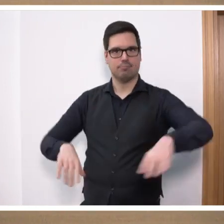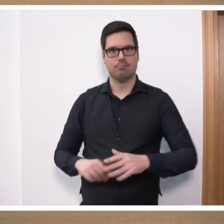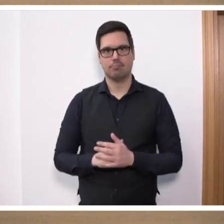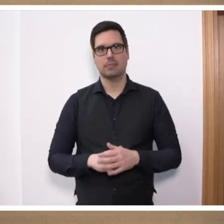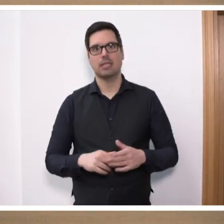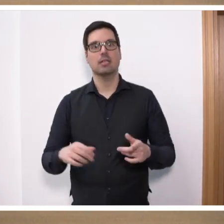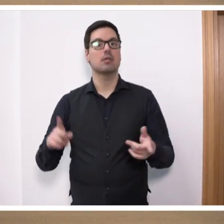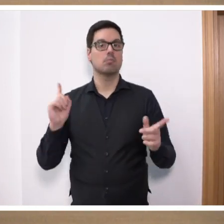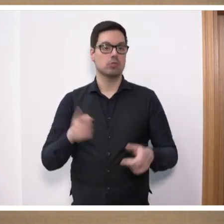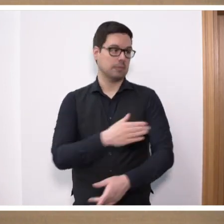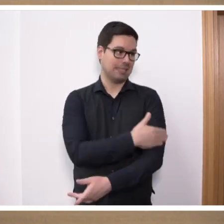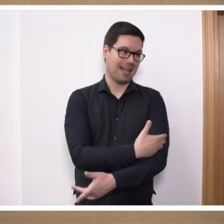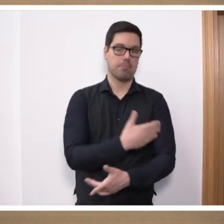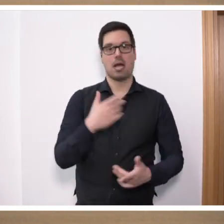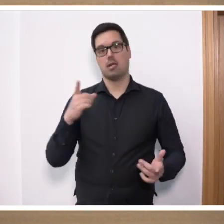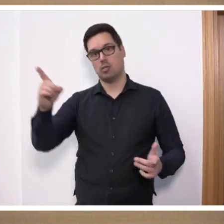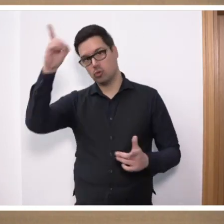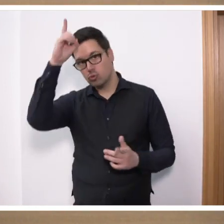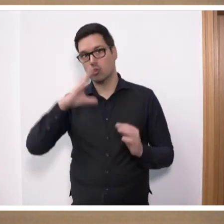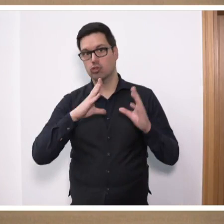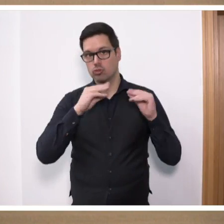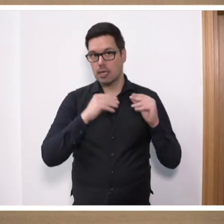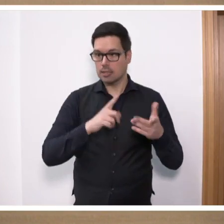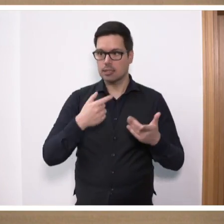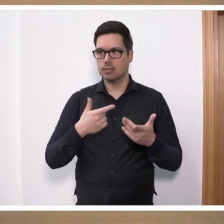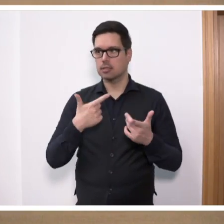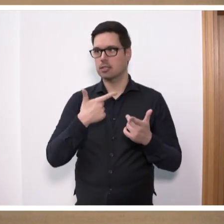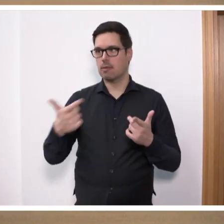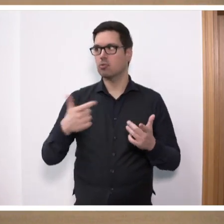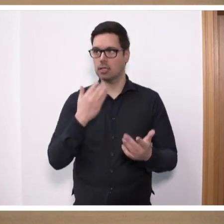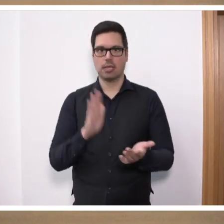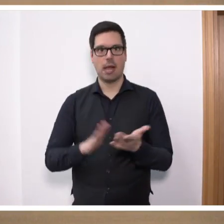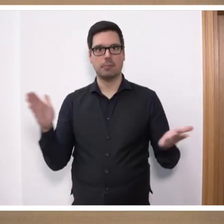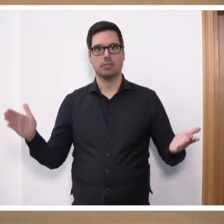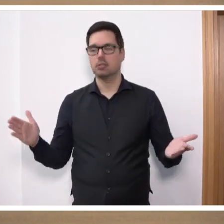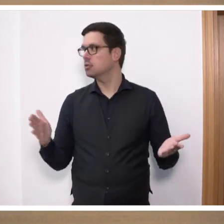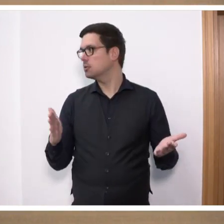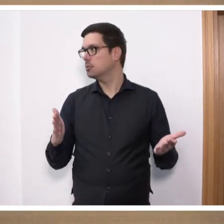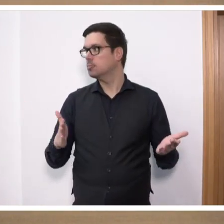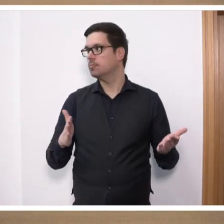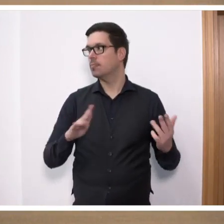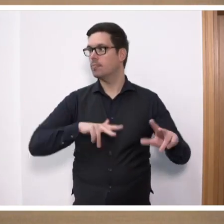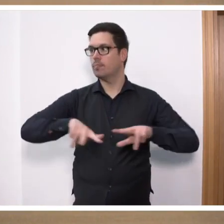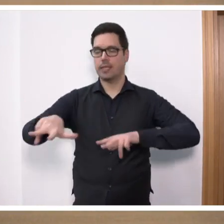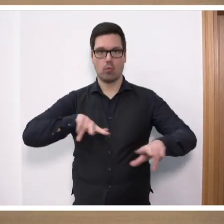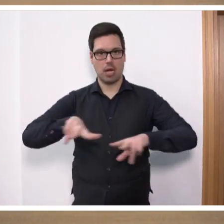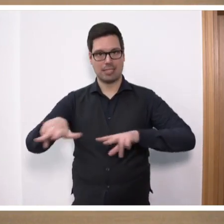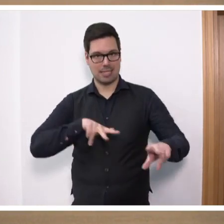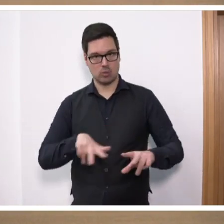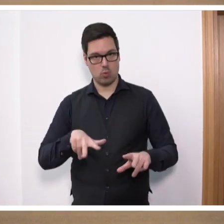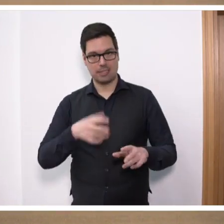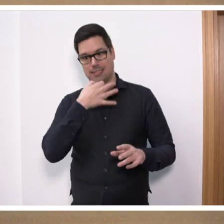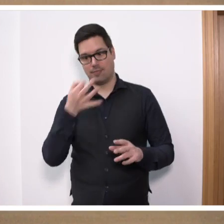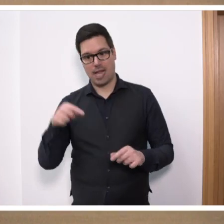mit Ihrem Nachbarn Deutsch sprechen, das hat 14 Tage gedauert, haben die das auch gemacht. So, das heißt also, das ist eine Organisationsfrage